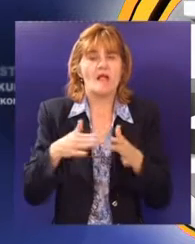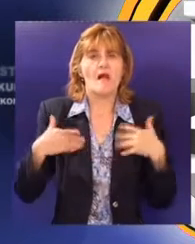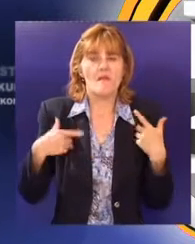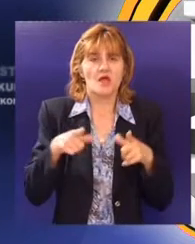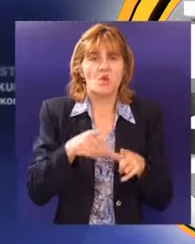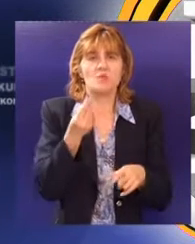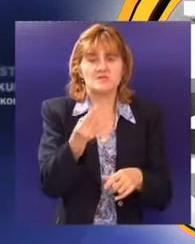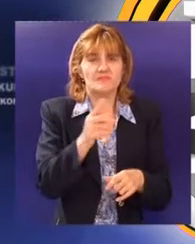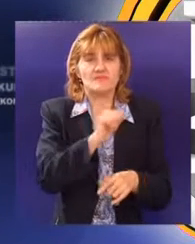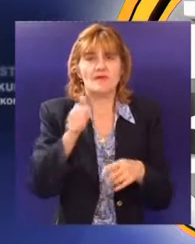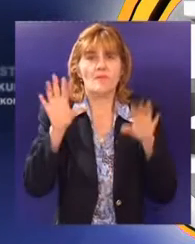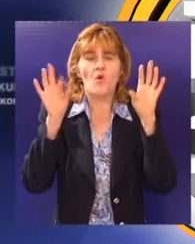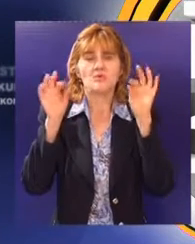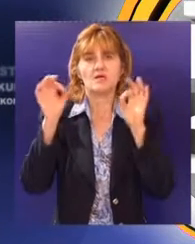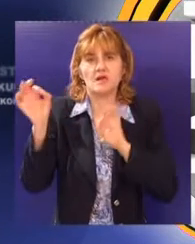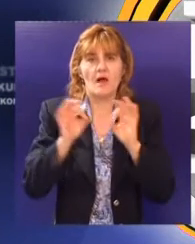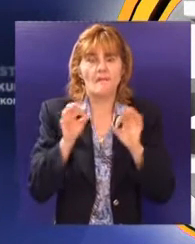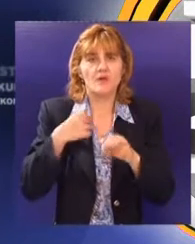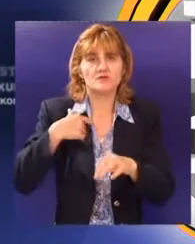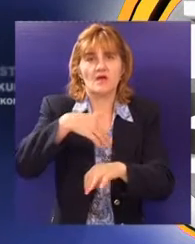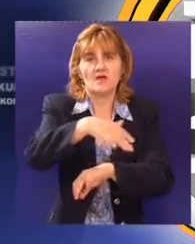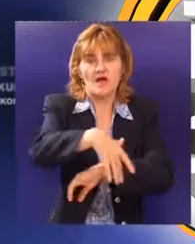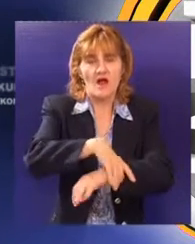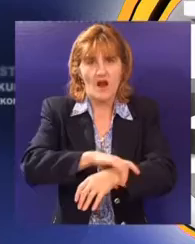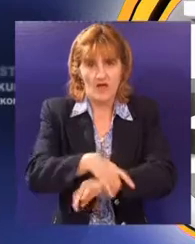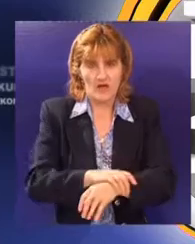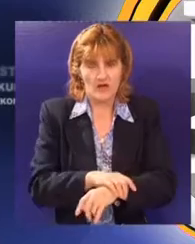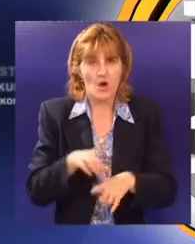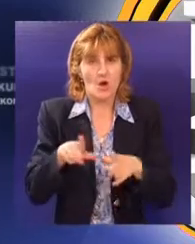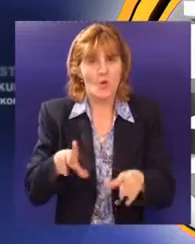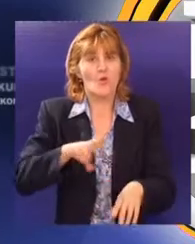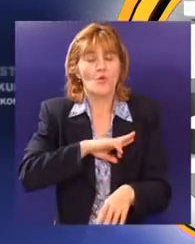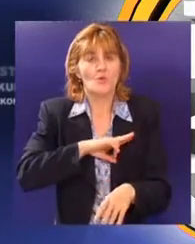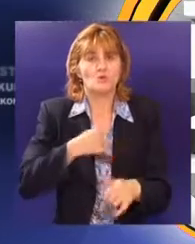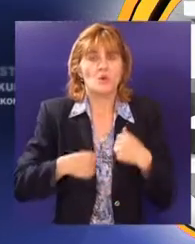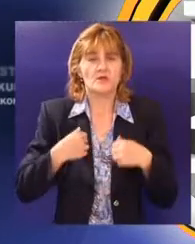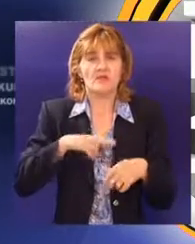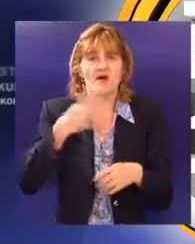% njih se leči. Prema nezvaničnim podacima u Subotici ima više od 2000 narkomana.